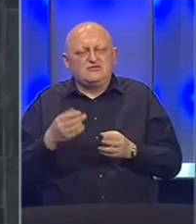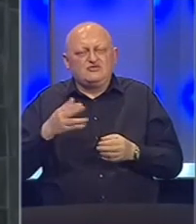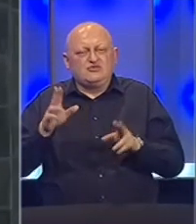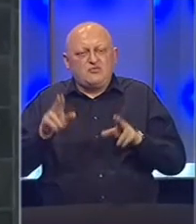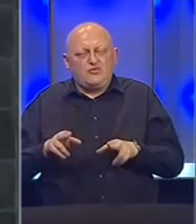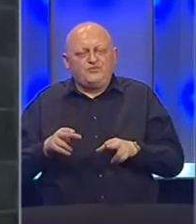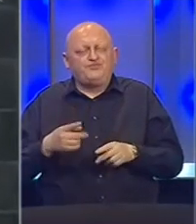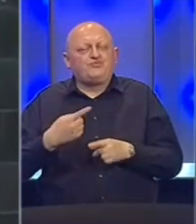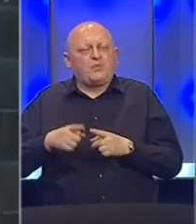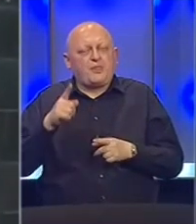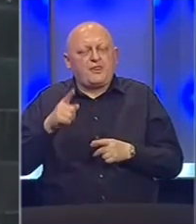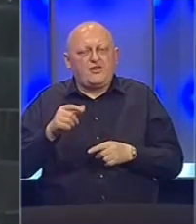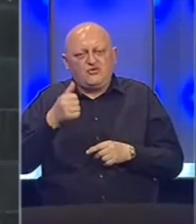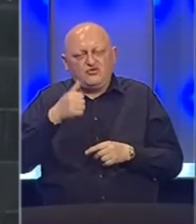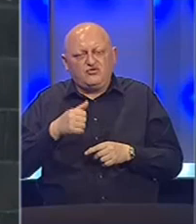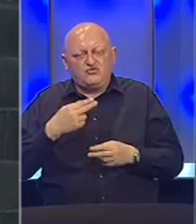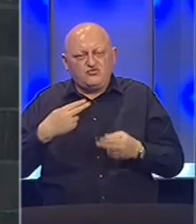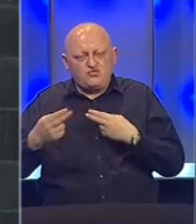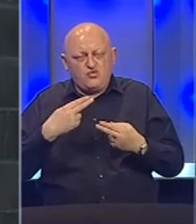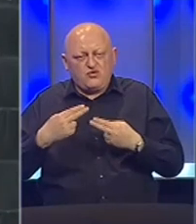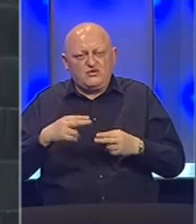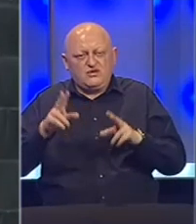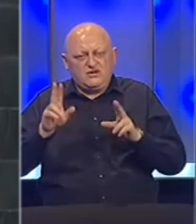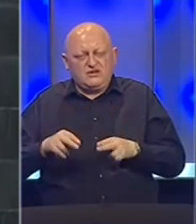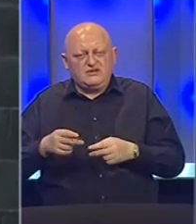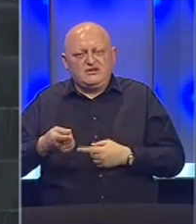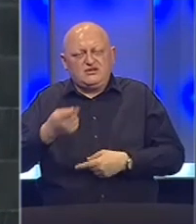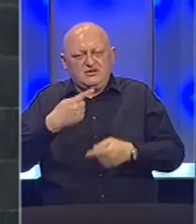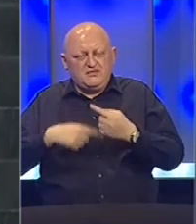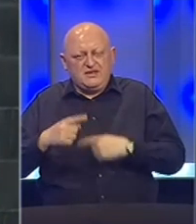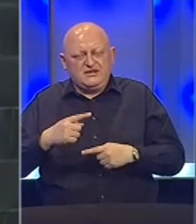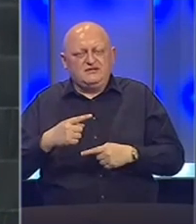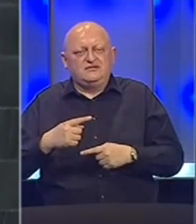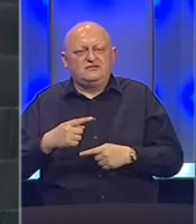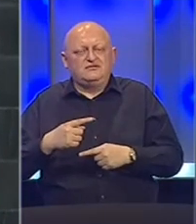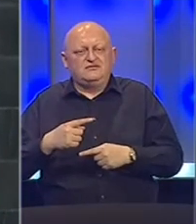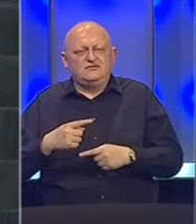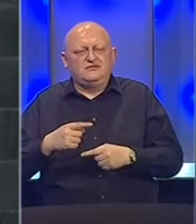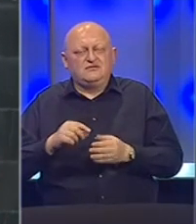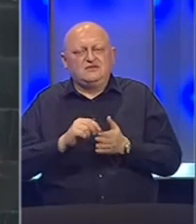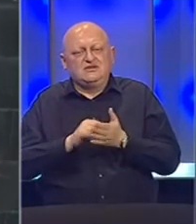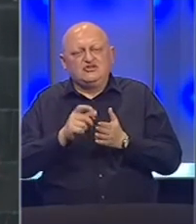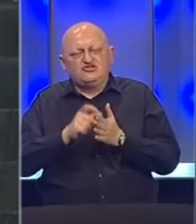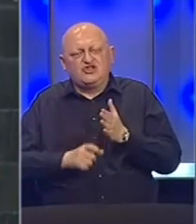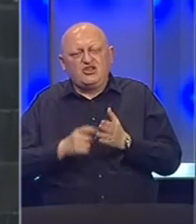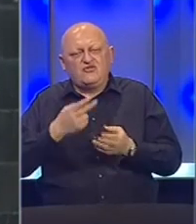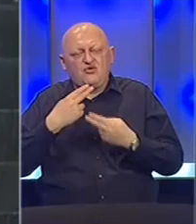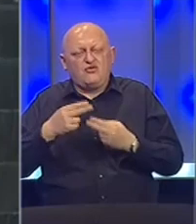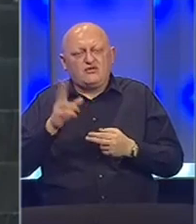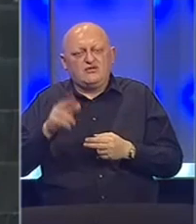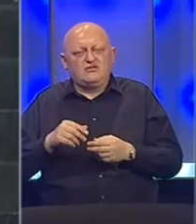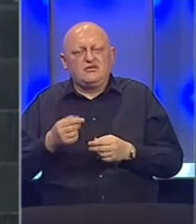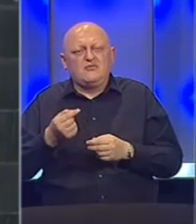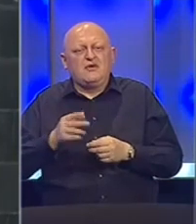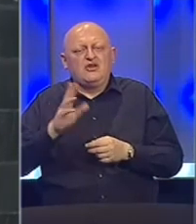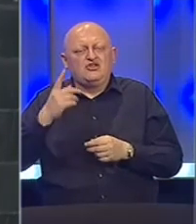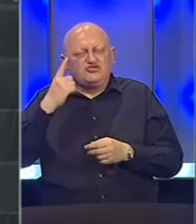moguće? Zato što onda kad ste u ugovoru, možete mijenjati stavke tog ugovora. Pa može, recimo, Malina